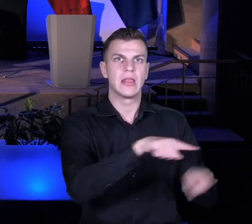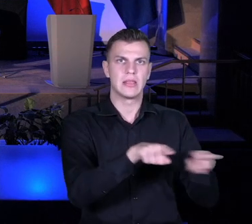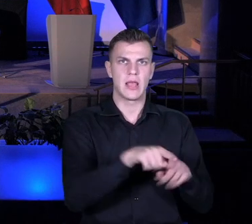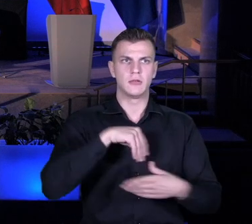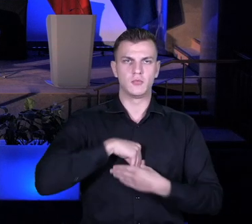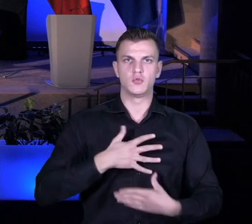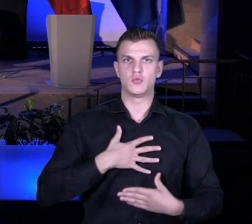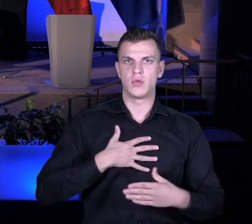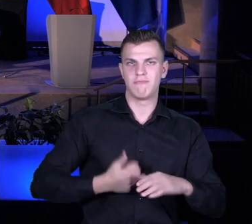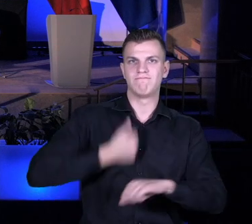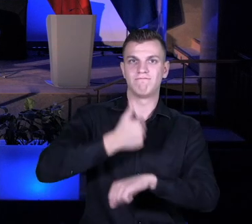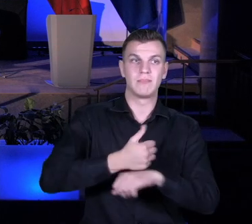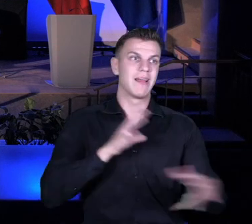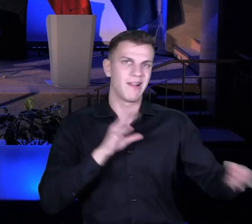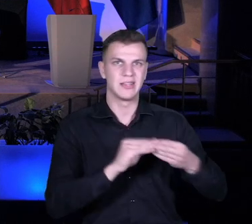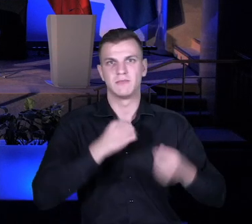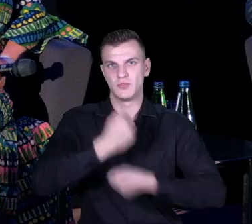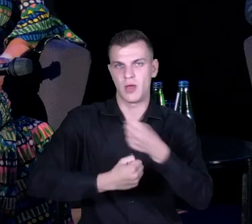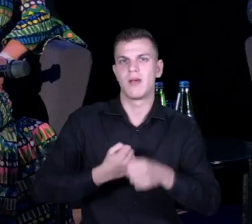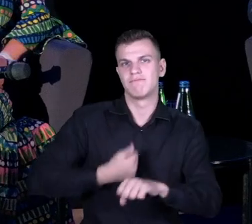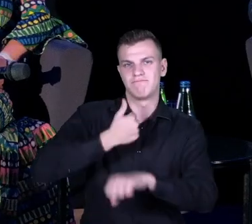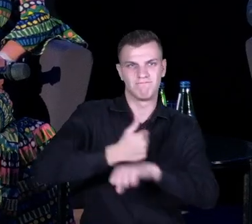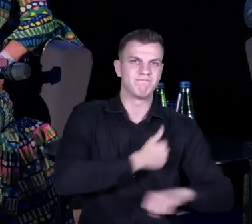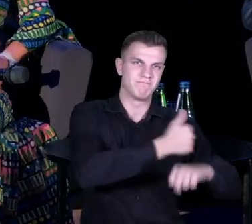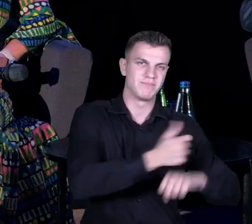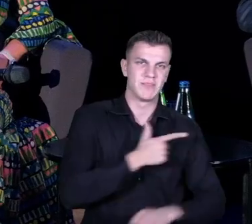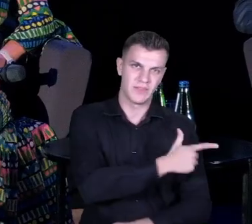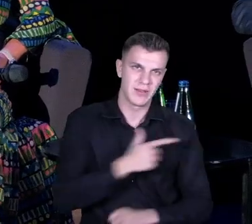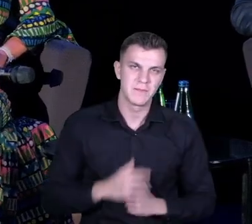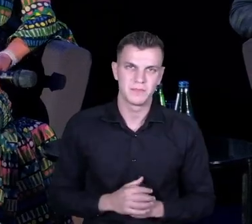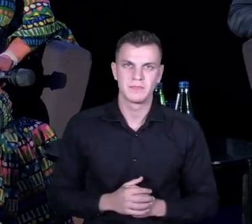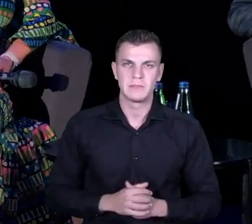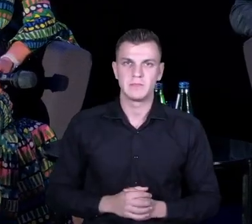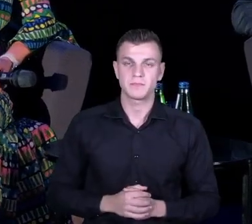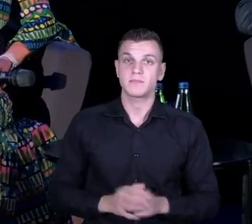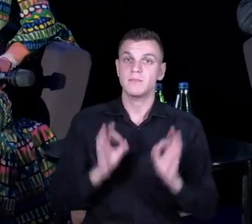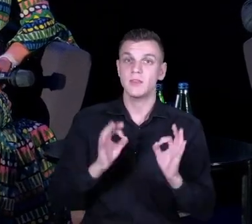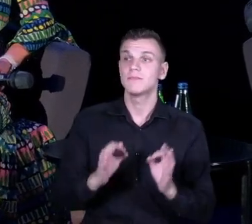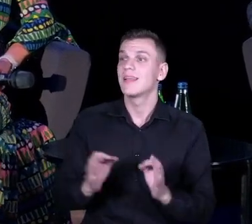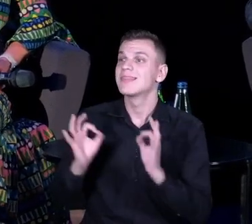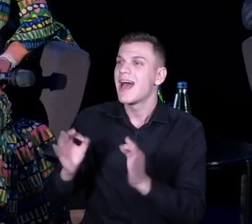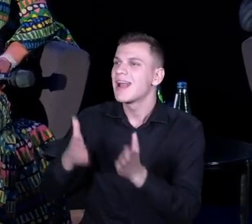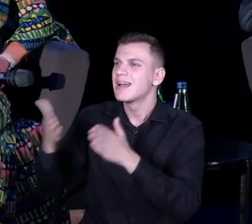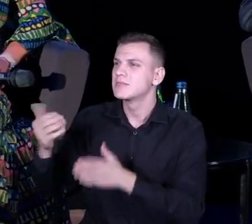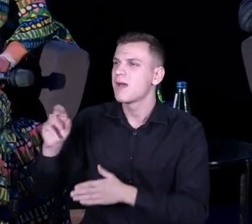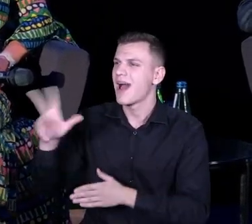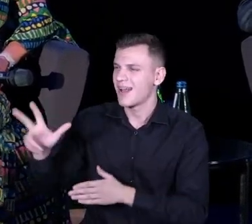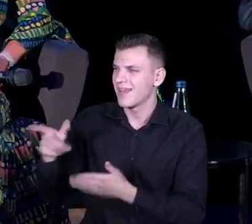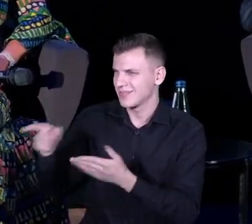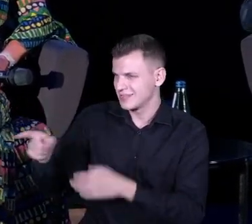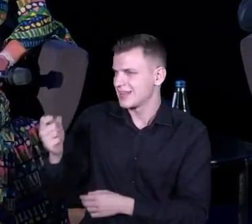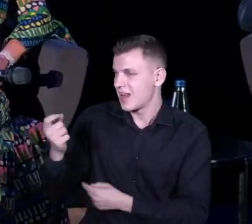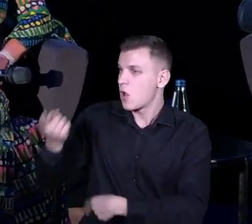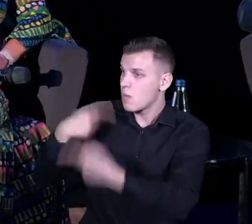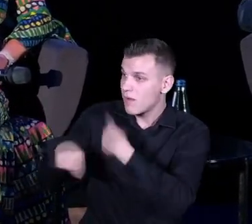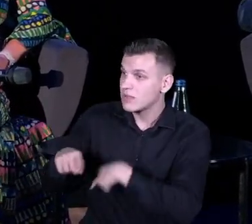zapraszać się do tego działania. Tak, to ja już teraz oddam głos Markowi, ale tylko podaję mi jedną uwagę, że rzeczywiście dokładnie jest,